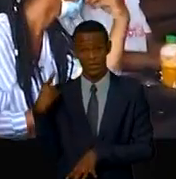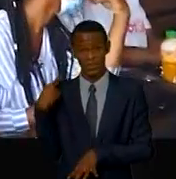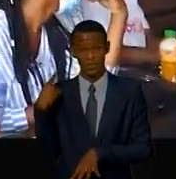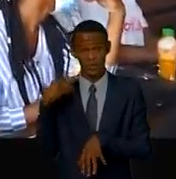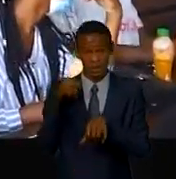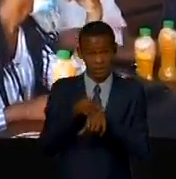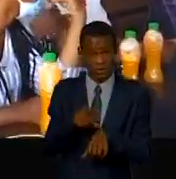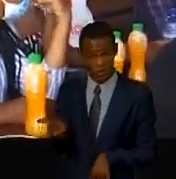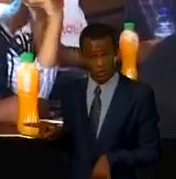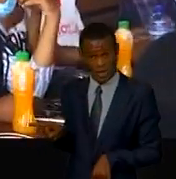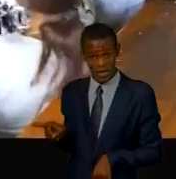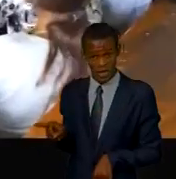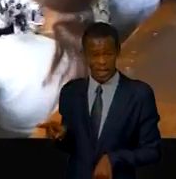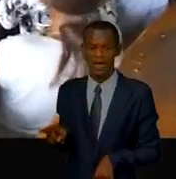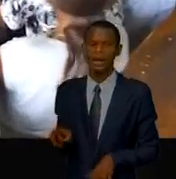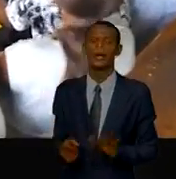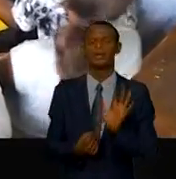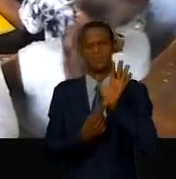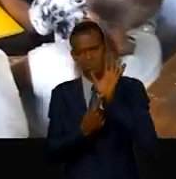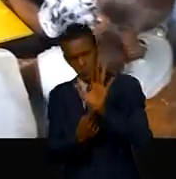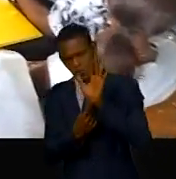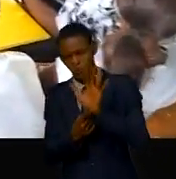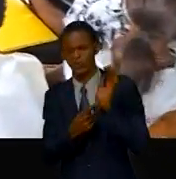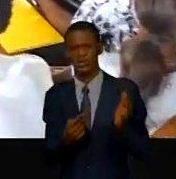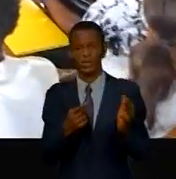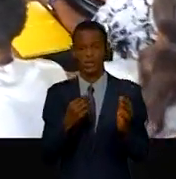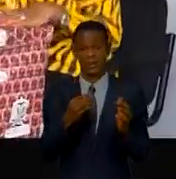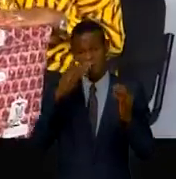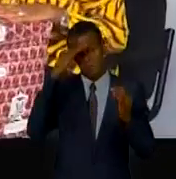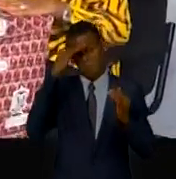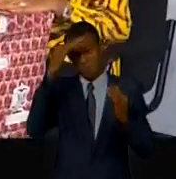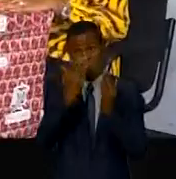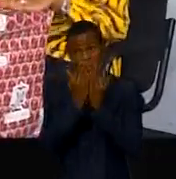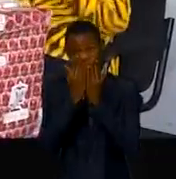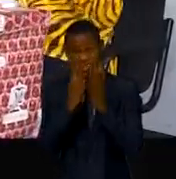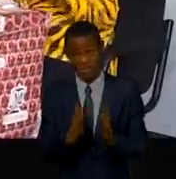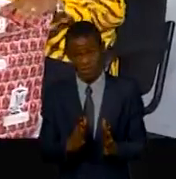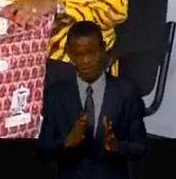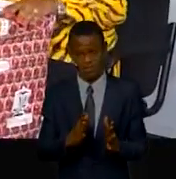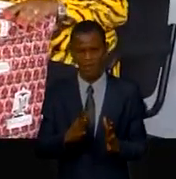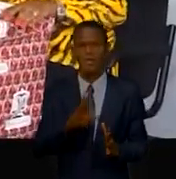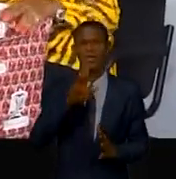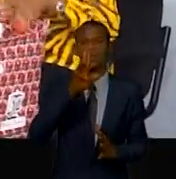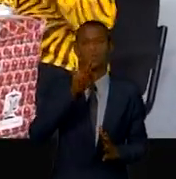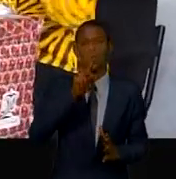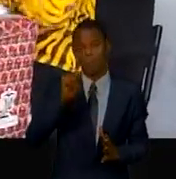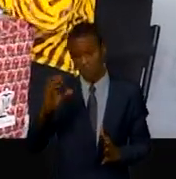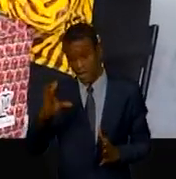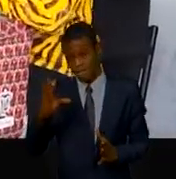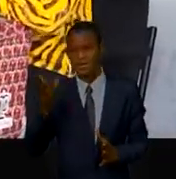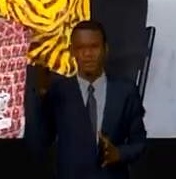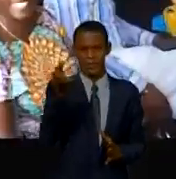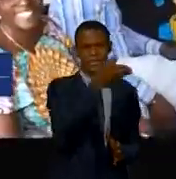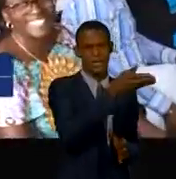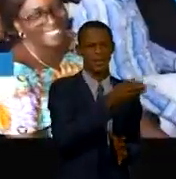Kinshasa l'a démontré aux étudiants de l'université protestante au Congo lors de leur rencontre sur la